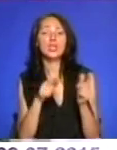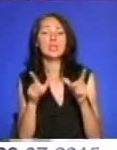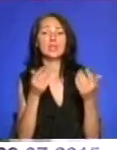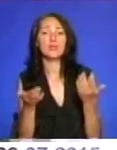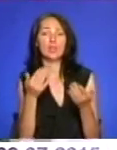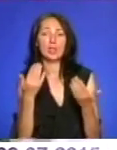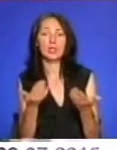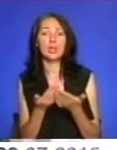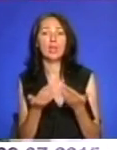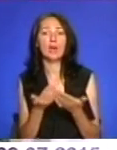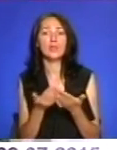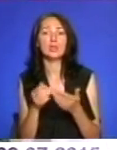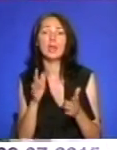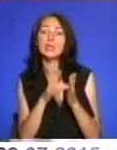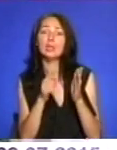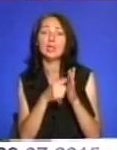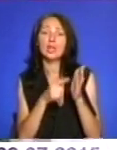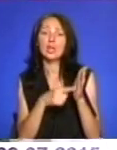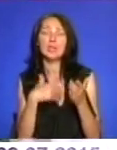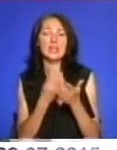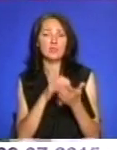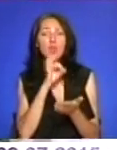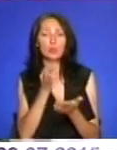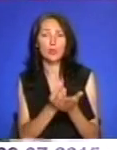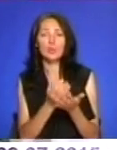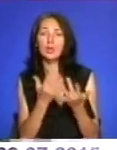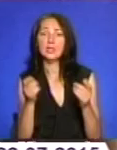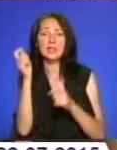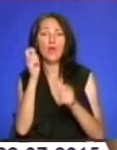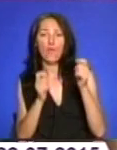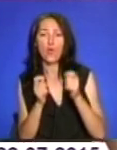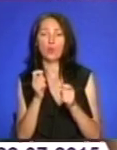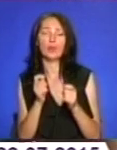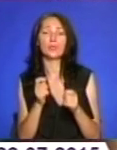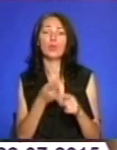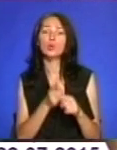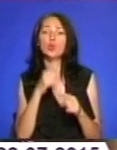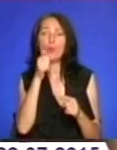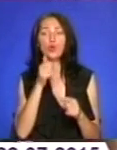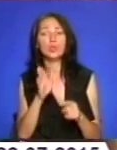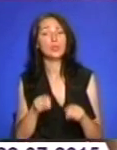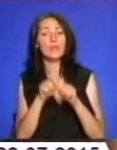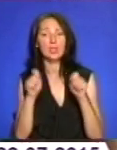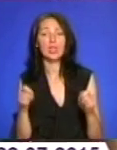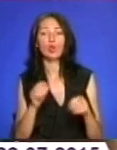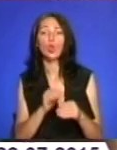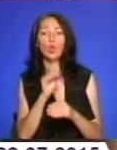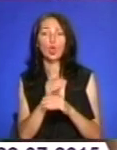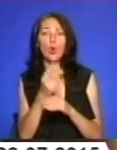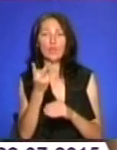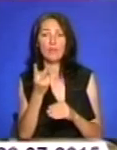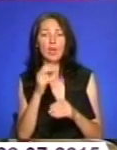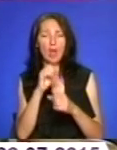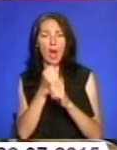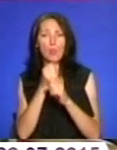навіть ділитися своїм досвідом на різні форми. У цьому році буде відкрито додаткові дві